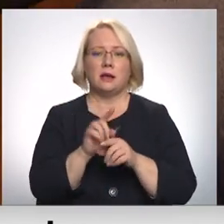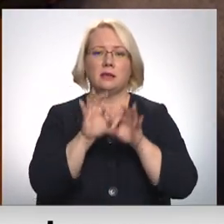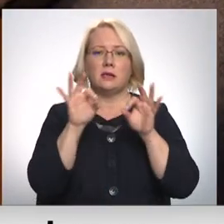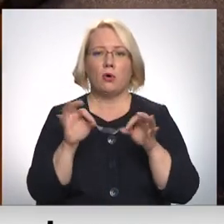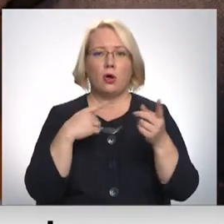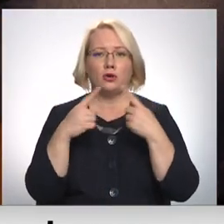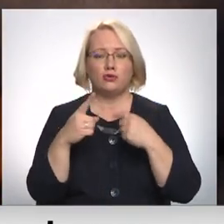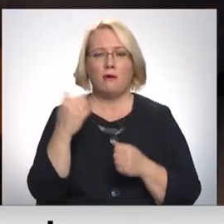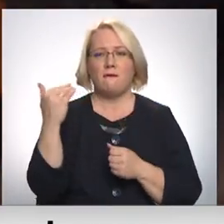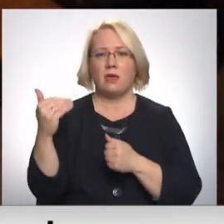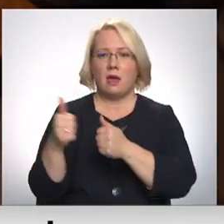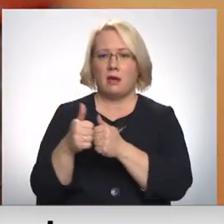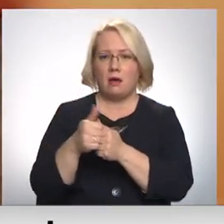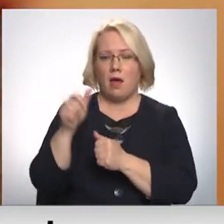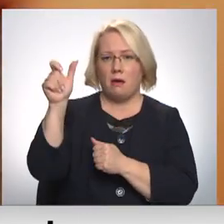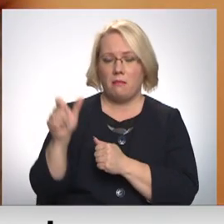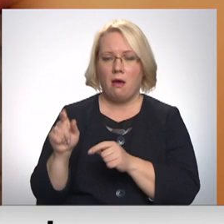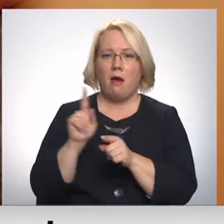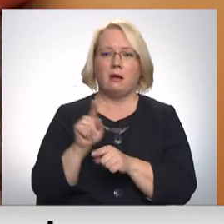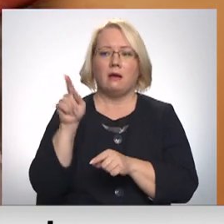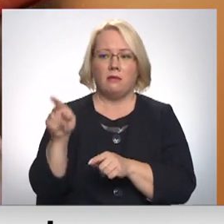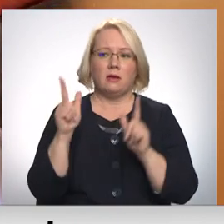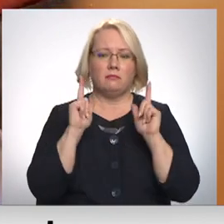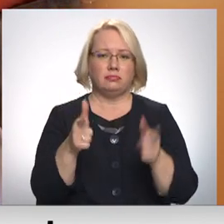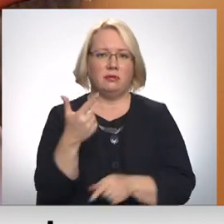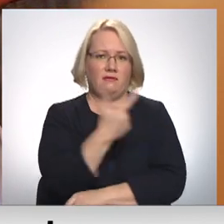ar viņas kaimiņienu. Arī viņa saņem vakcinu.